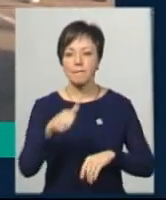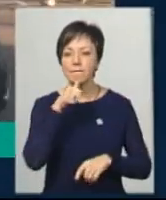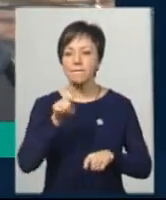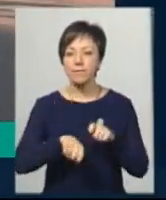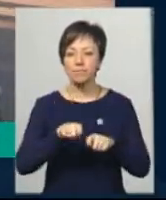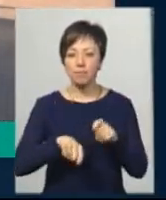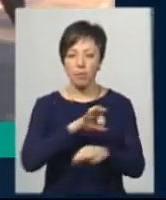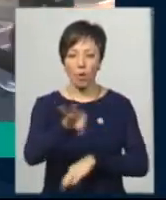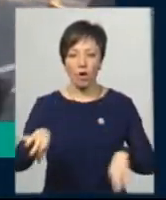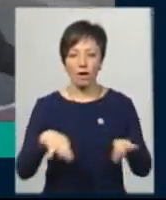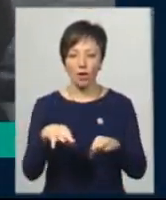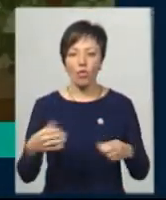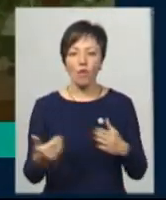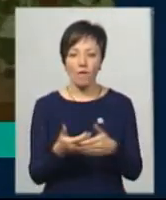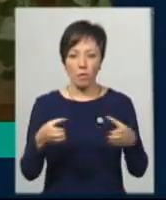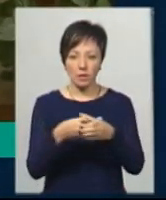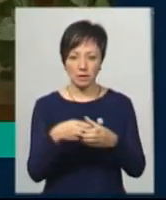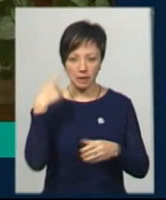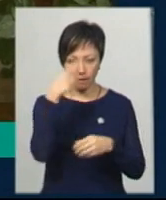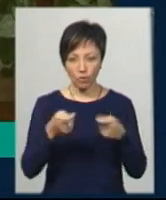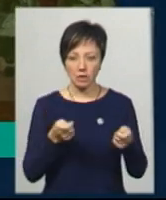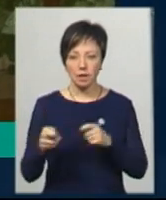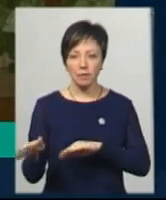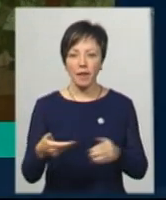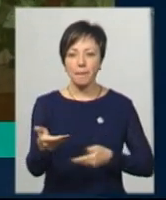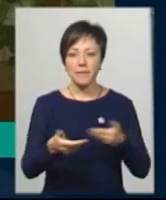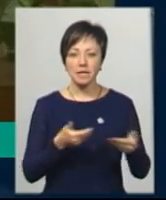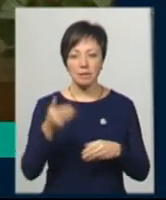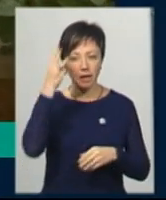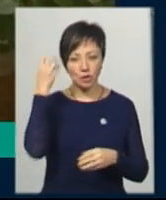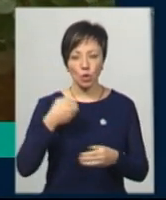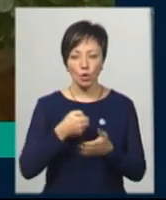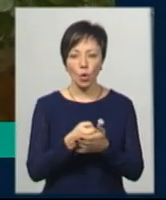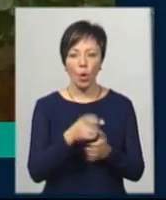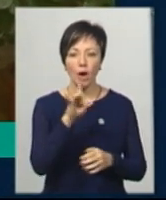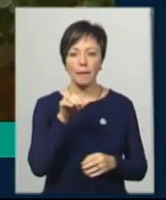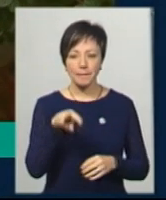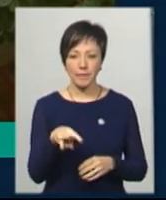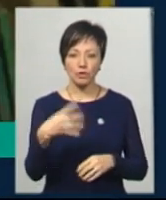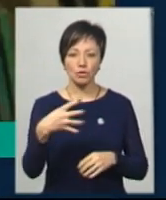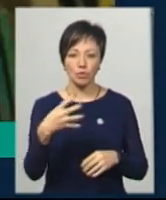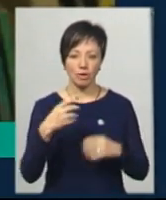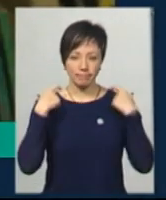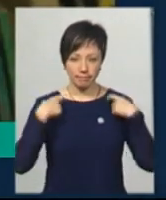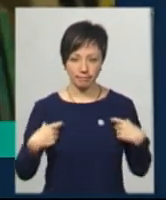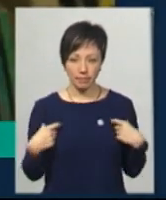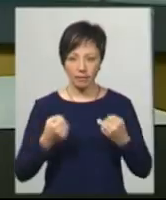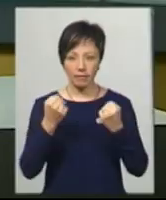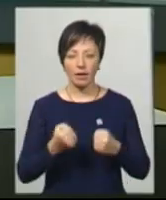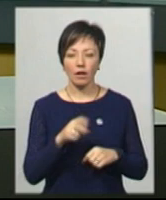проєкті «Нове обличе керівного складу». Пішки з Хмельницького до Риму з рюкзаком вагою 40 кілограмів прийшов хмельничанин Іван Лишик.